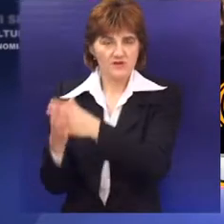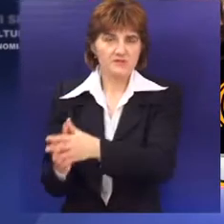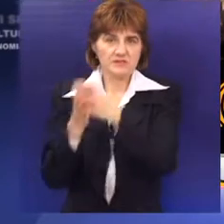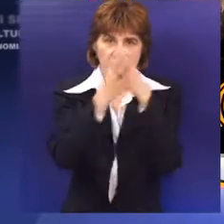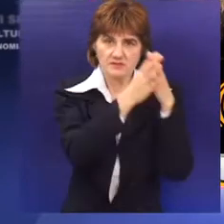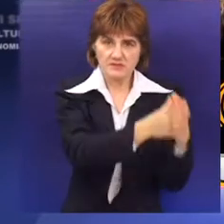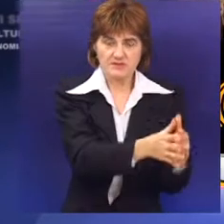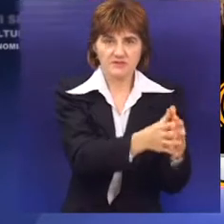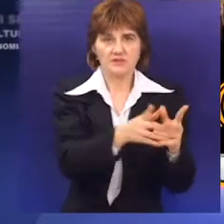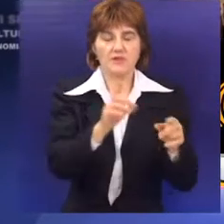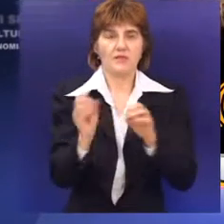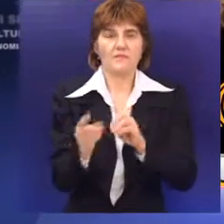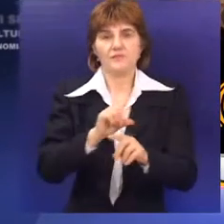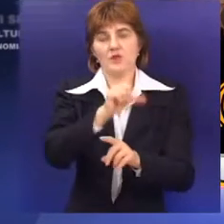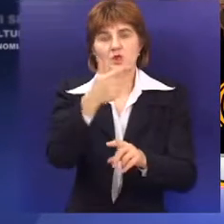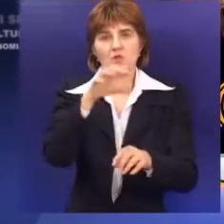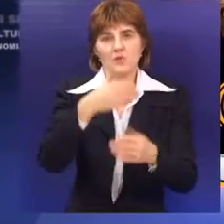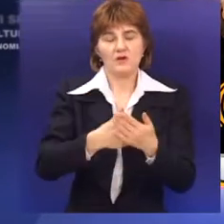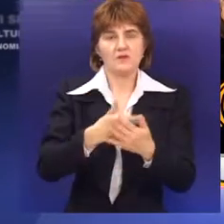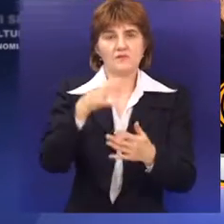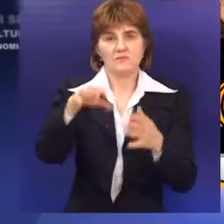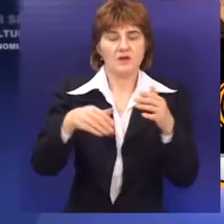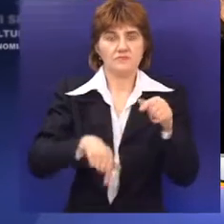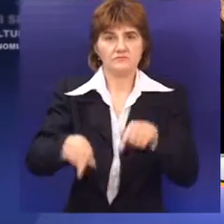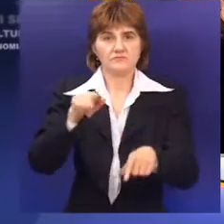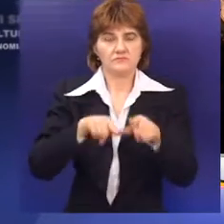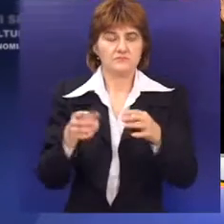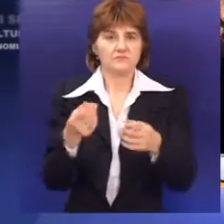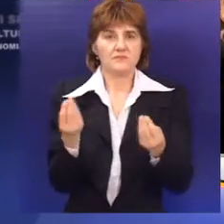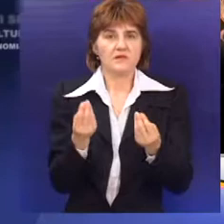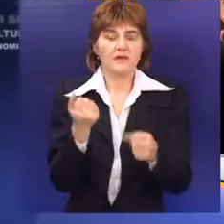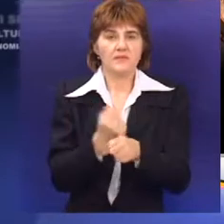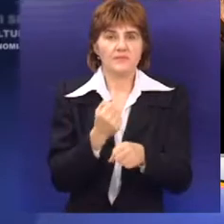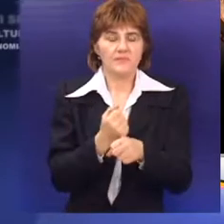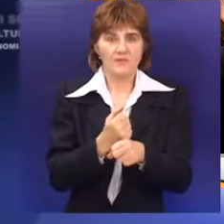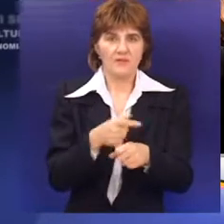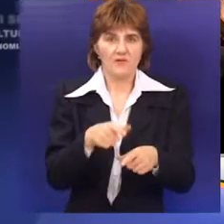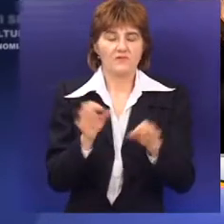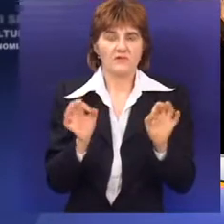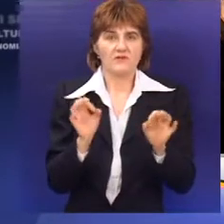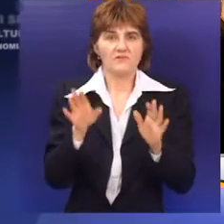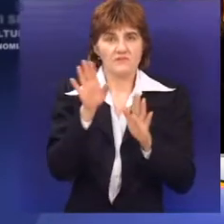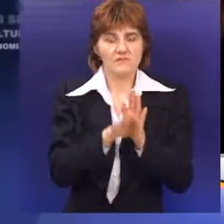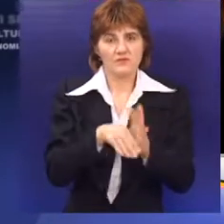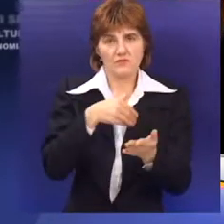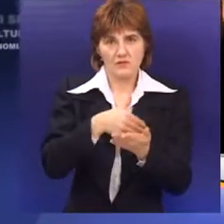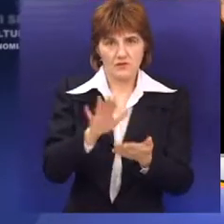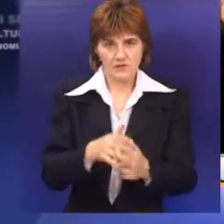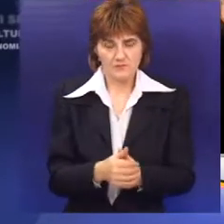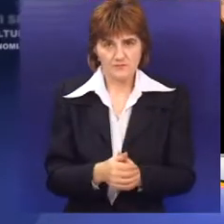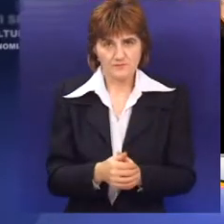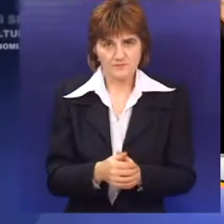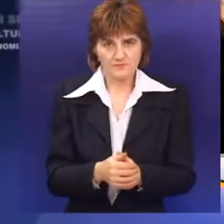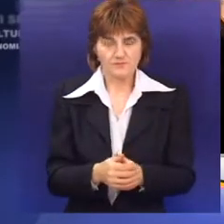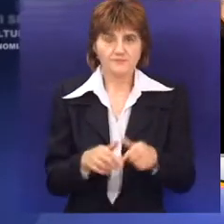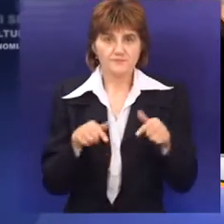ili ćemo oduzeti ta sredstva i prebaciti u neki drugi grad koji je u stanju da racionalno gradi objekte u skladu sa vremenom u kome živimo. I drago mi je